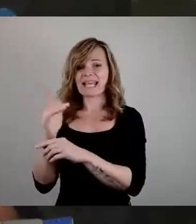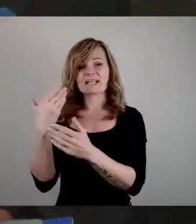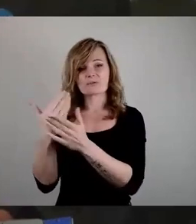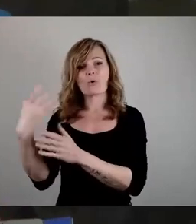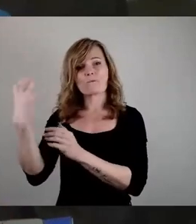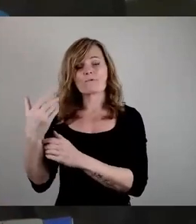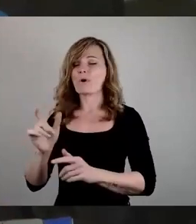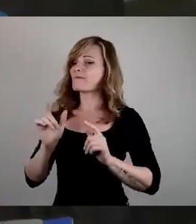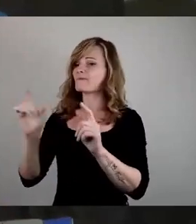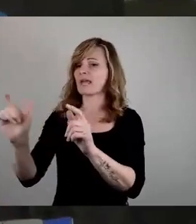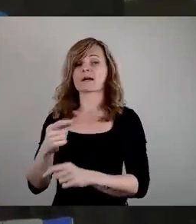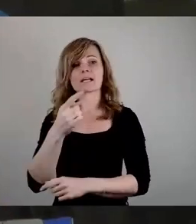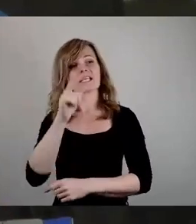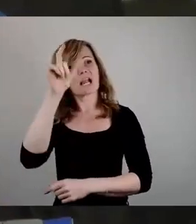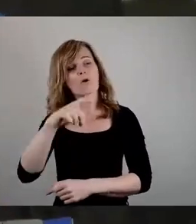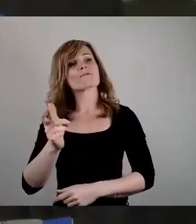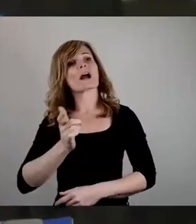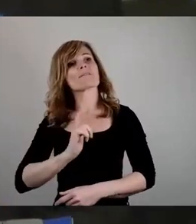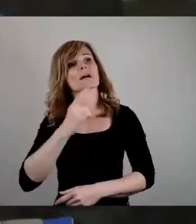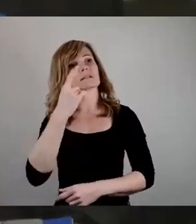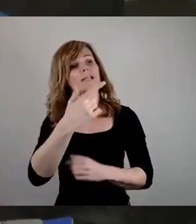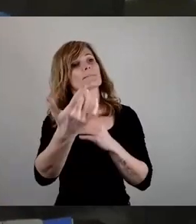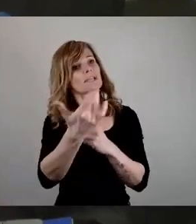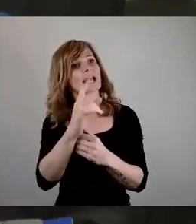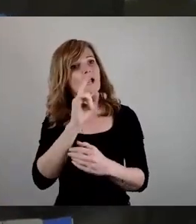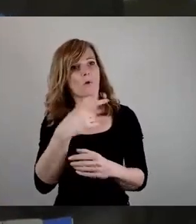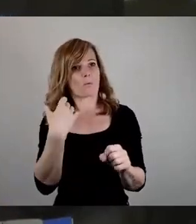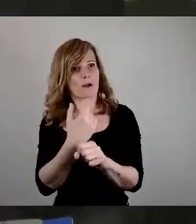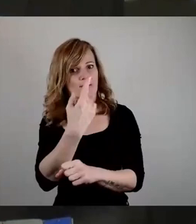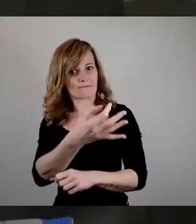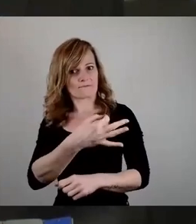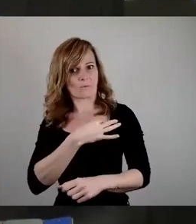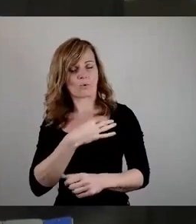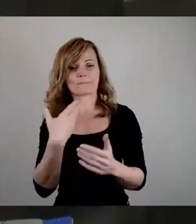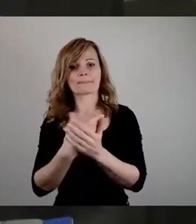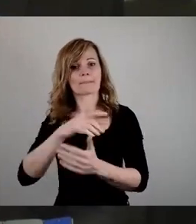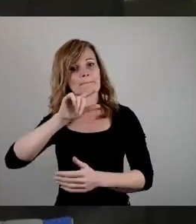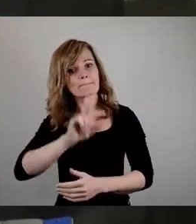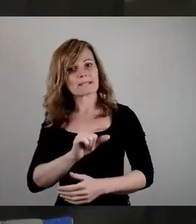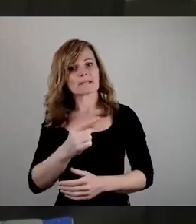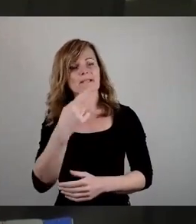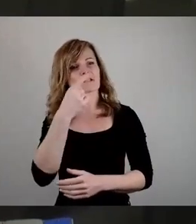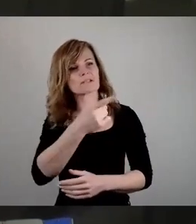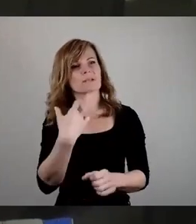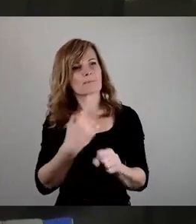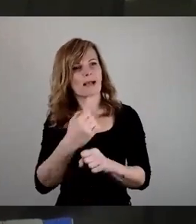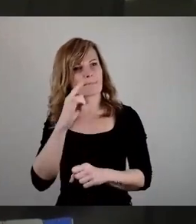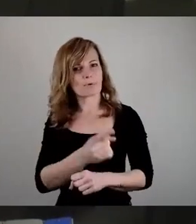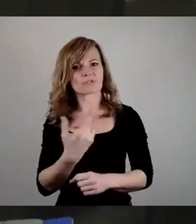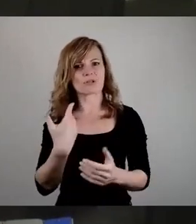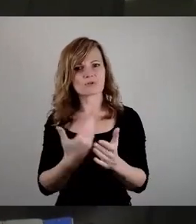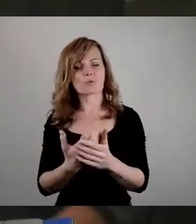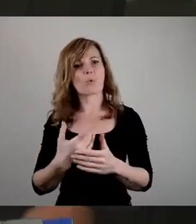und dass ich von Ihnen erwarte, dass Sie dem auch entgegentreten. Also das ist das Mindeste, was Sie zu tun haben, dass Sie so etwas zu